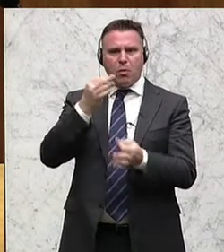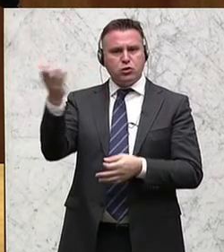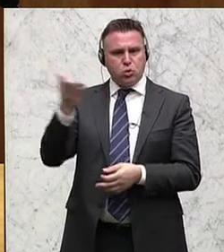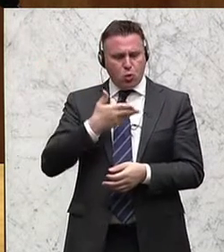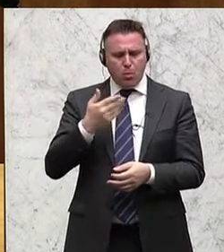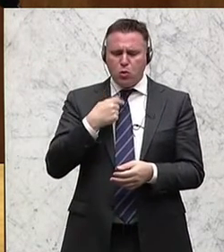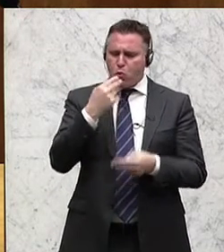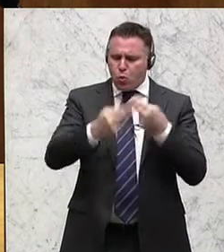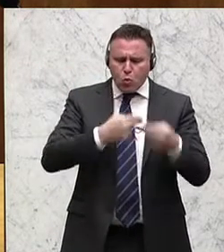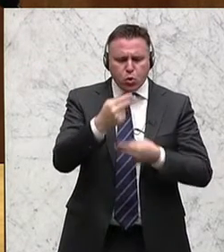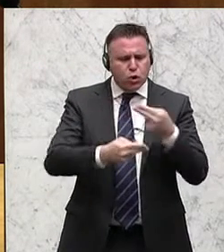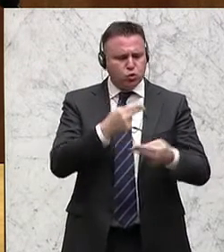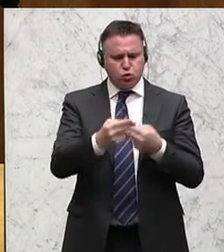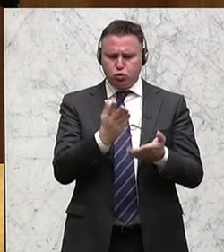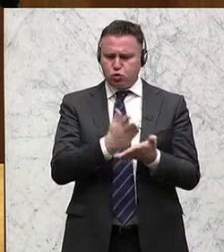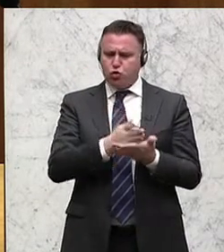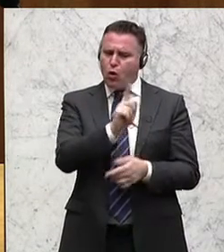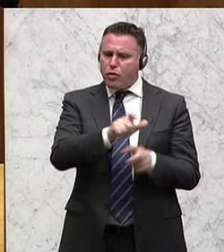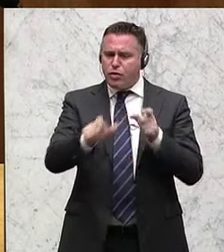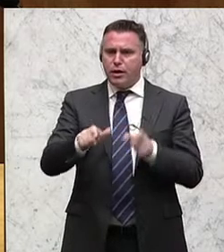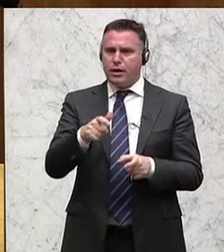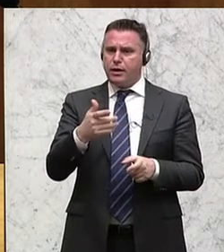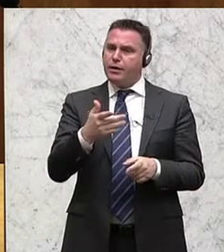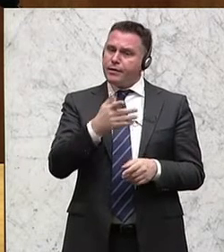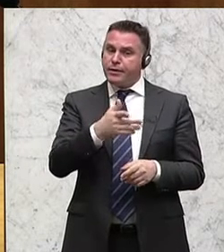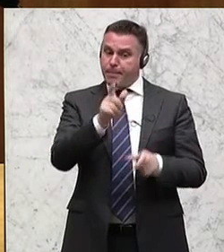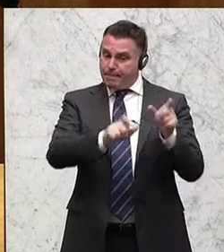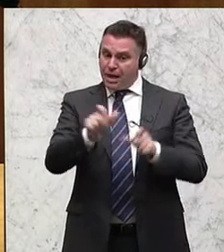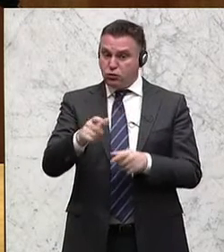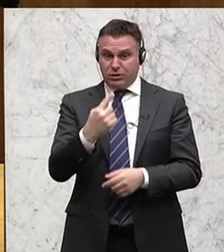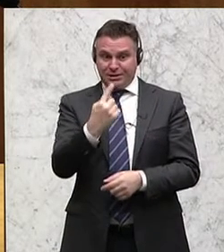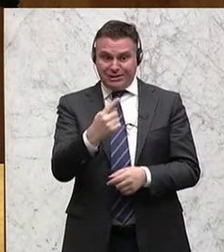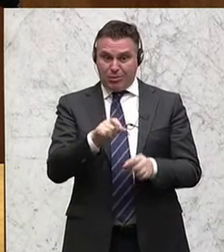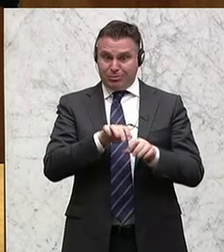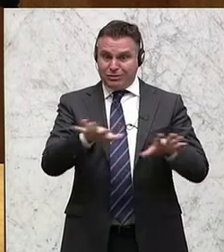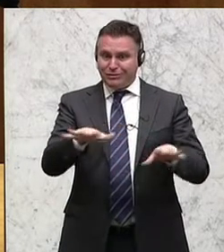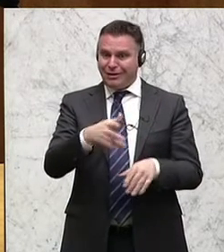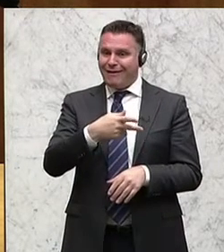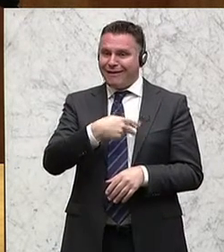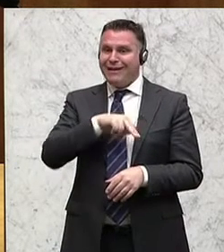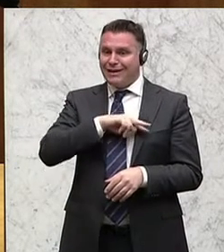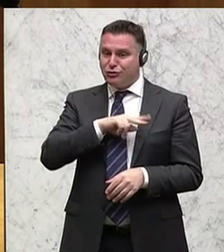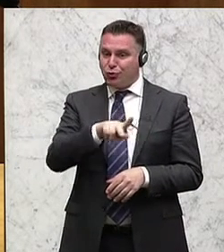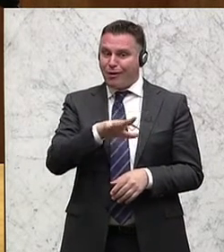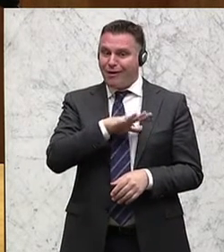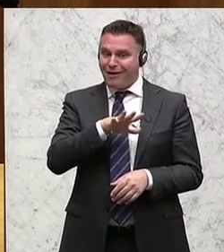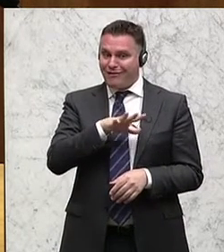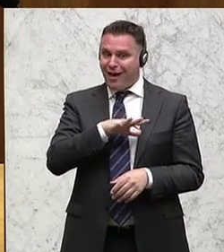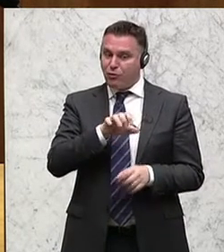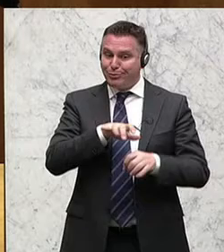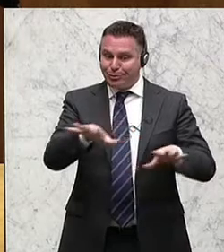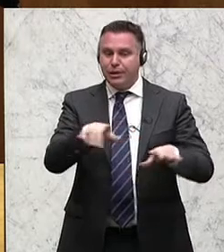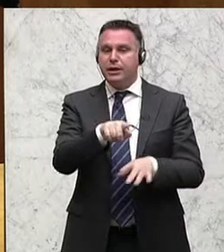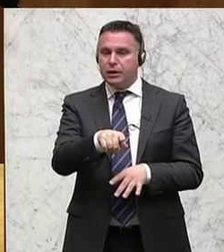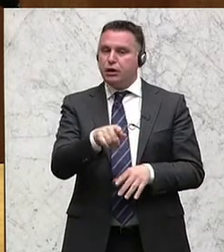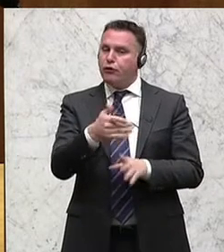nachgehen, die man verfolgen muss, um hier das Risiko von Personen und das von ihnen ausgehende Gefährdungspotenzial auch wirklich